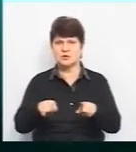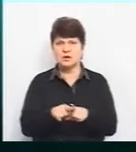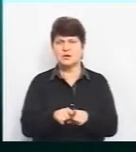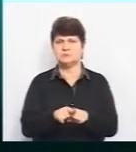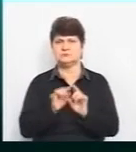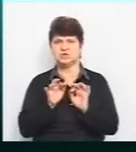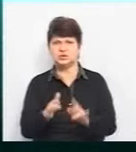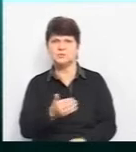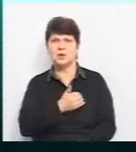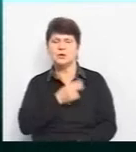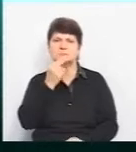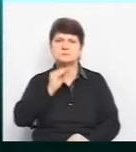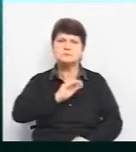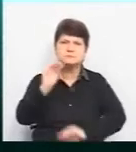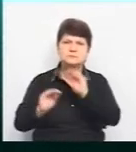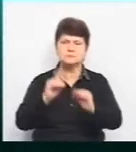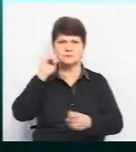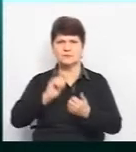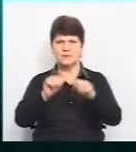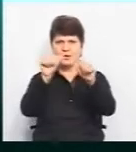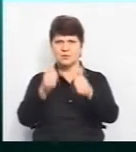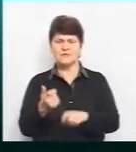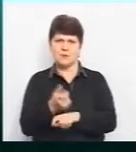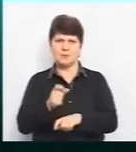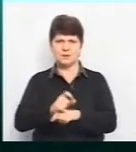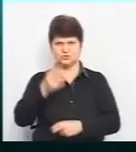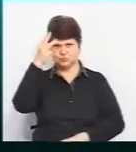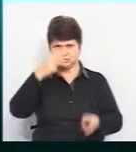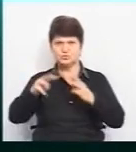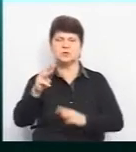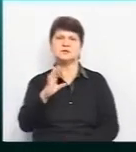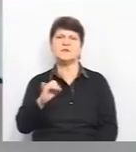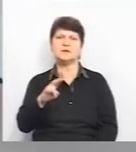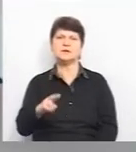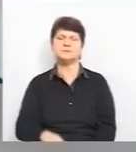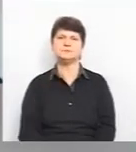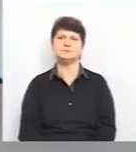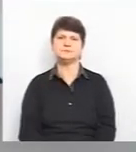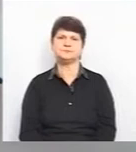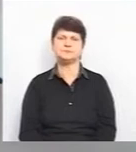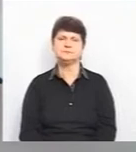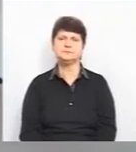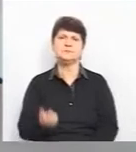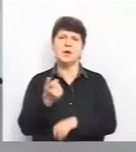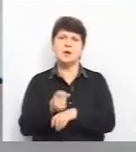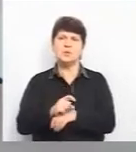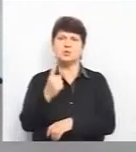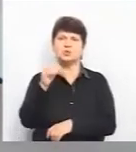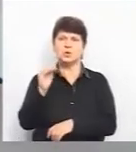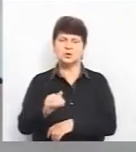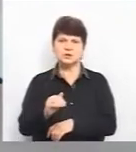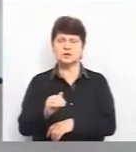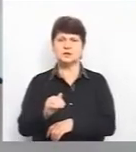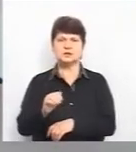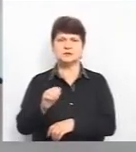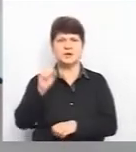хотів прикрасити пам'ятник, надатиму більш сучасного вигляду? Понад 100 тисяч квітів,